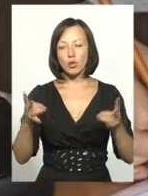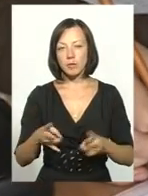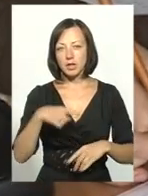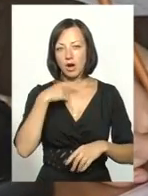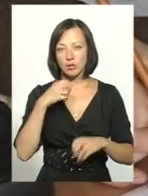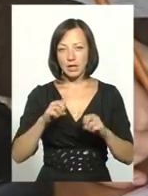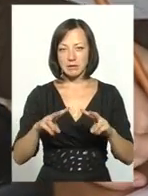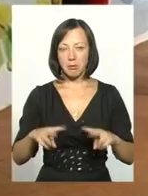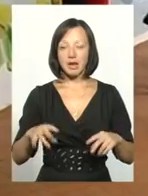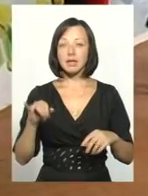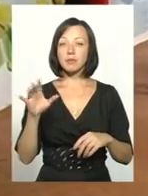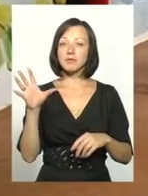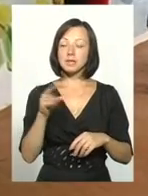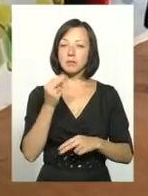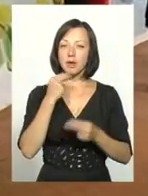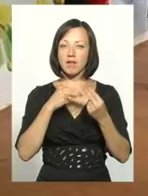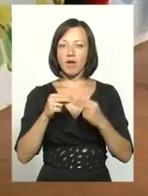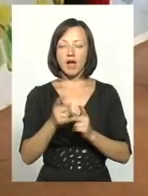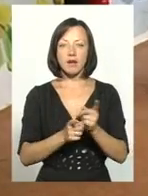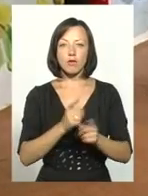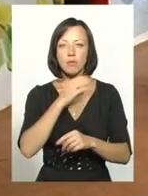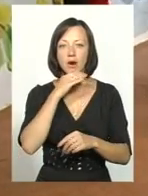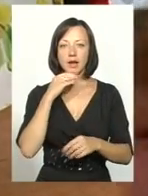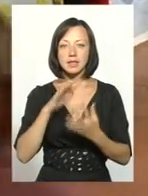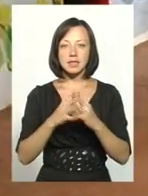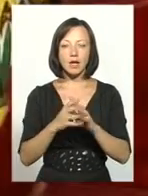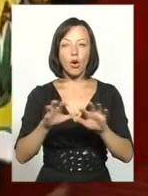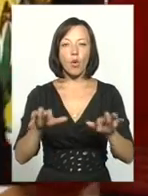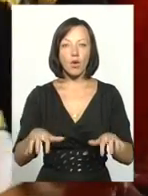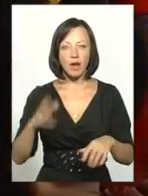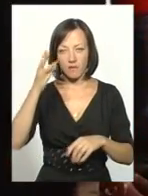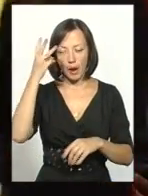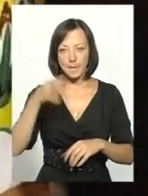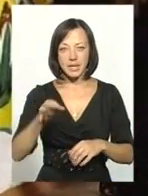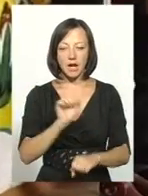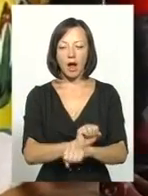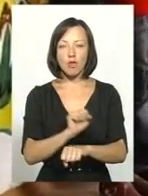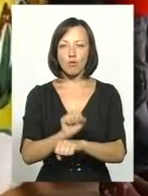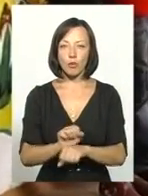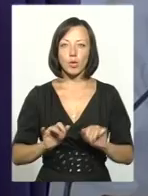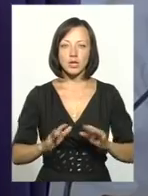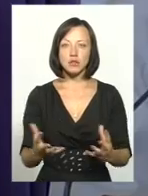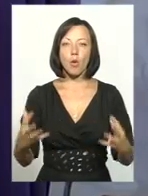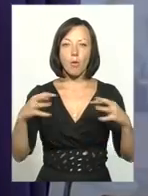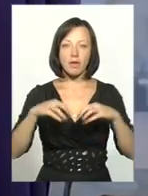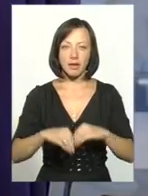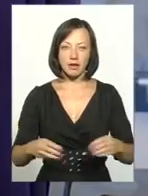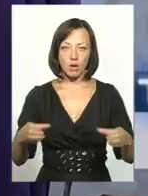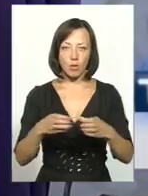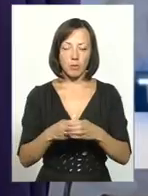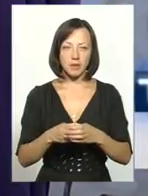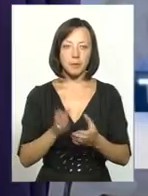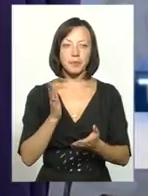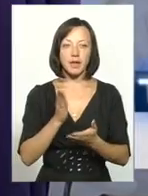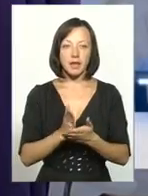експерти. Та попри усі переваги реформи, багато сільських голів Хмельниччини гальмують процес об'єднання тергромад. Є деякі